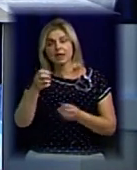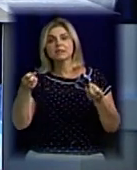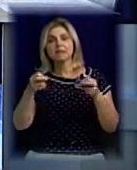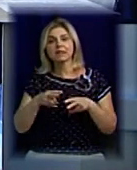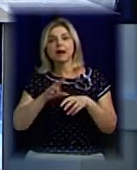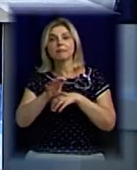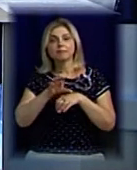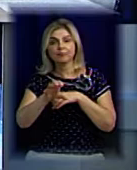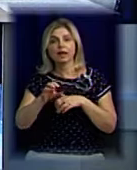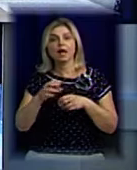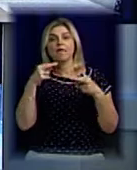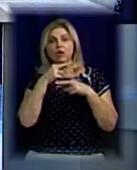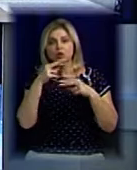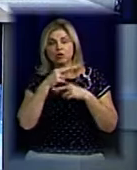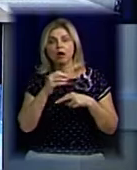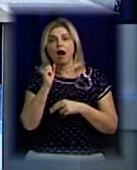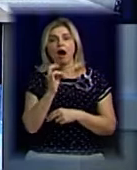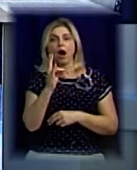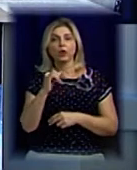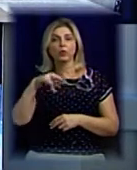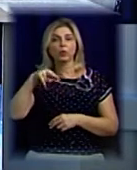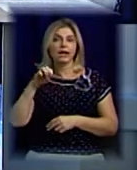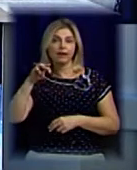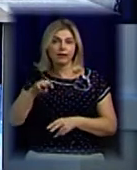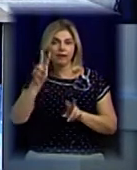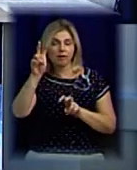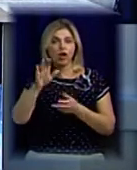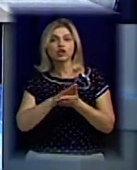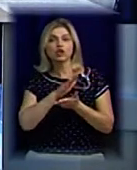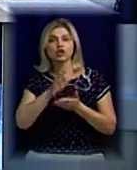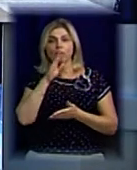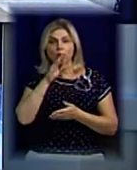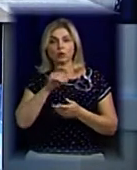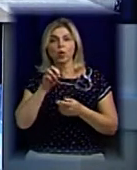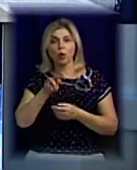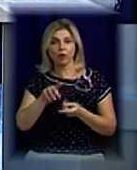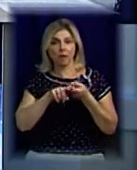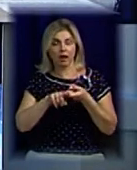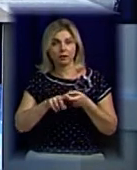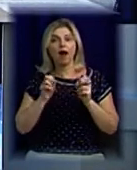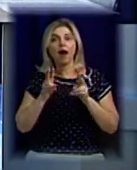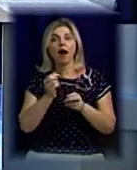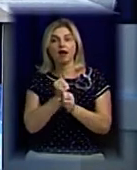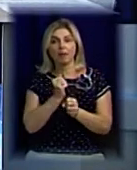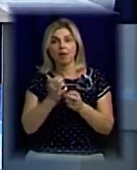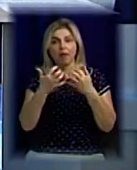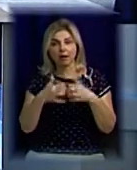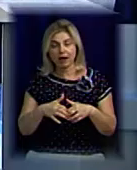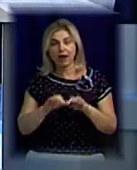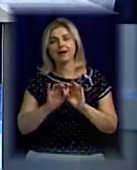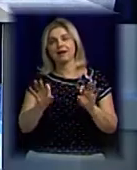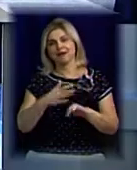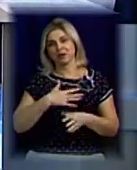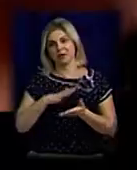пристрою виробляє речовину аноліт нейтральне, яка очищує воду від бактерій. Як працює апарат, чоловік розповів нашим